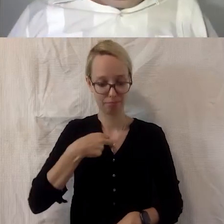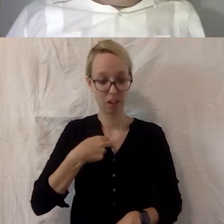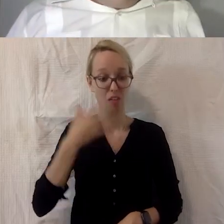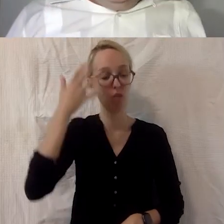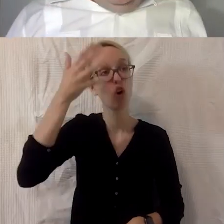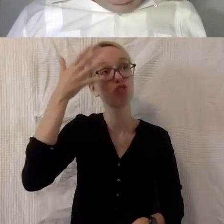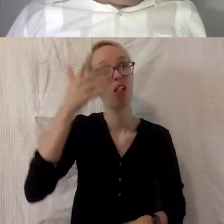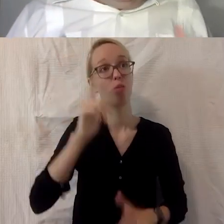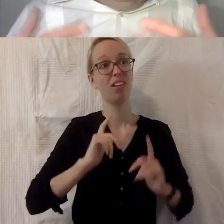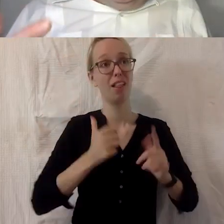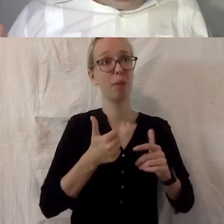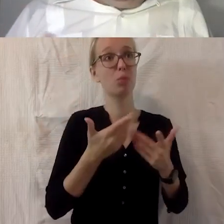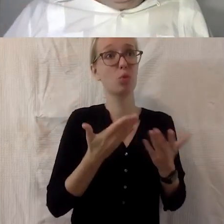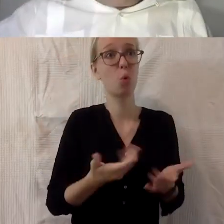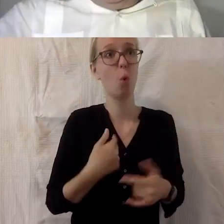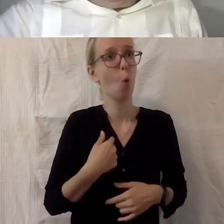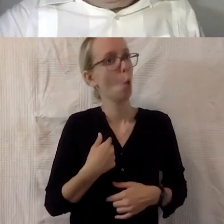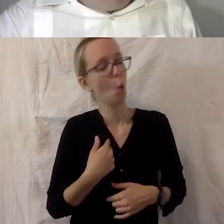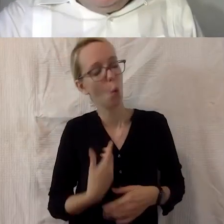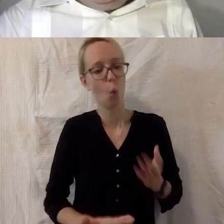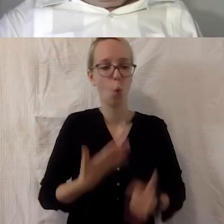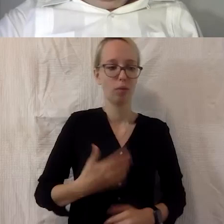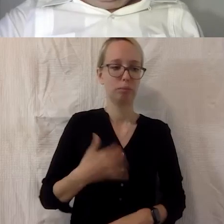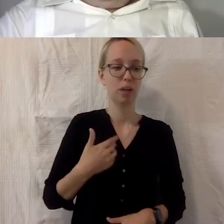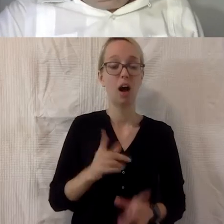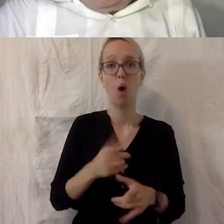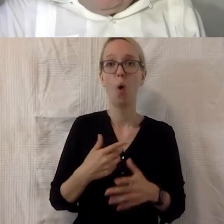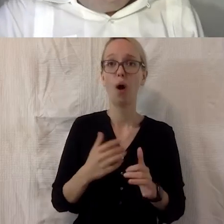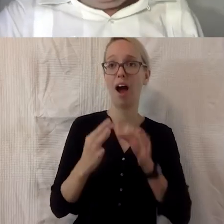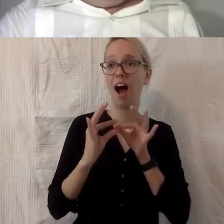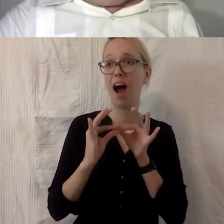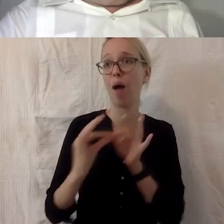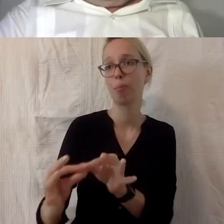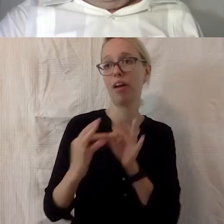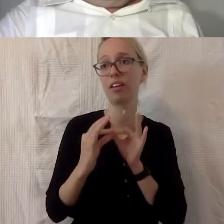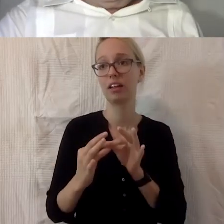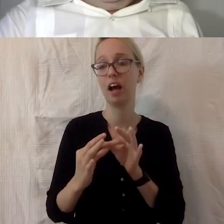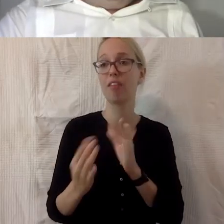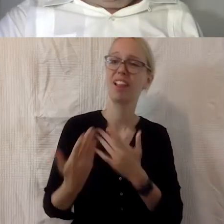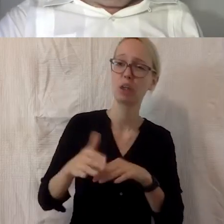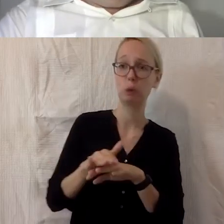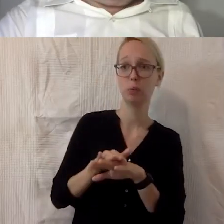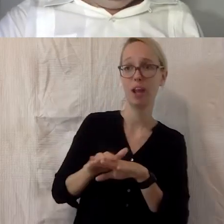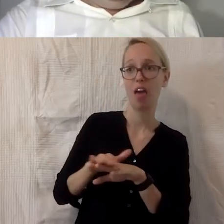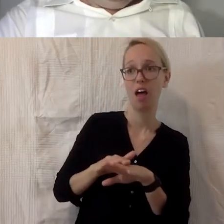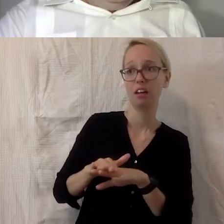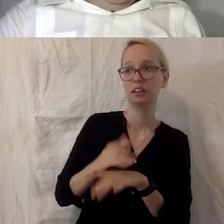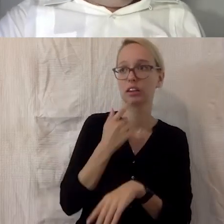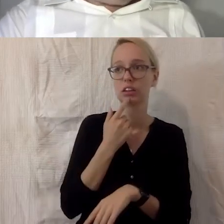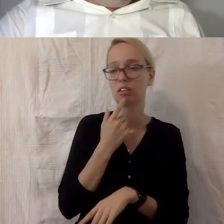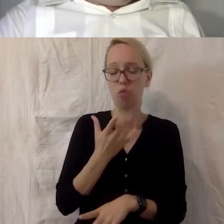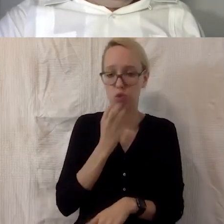von Leben, es bringt mich in den Nahbereich von Abhängigkeit, vielleicht auch von Mitleid, das will kein Mensch erleben, das ist völlig klar.